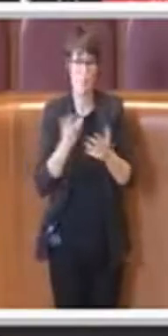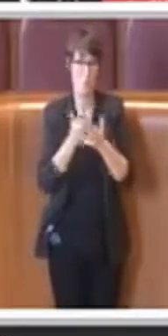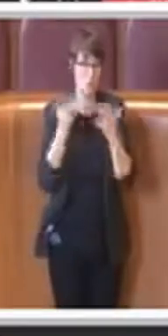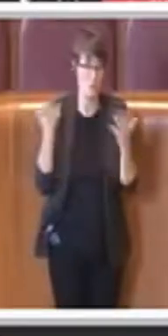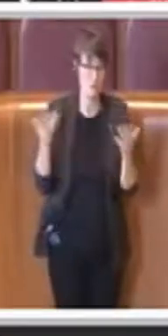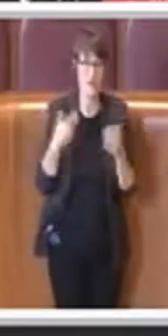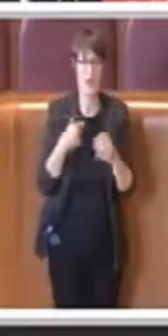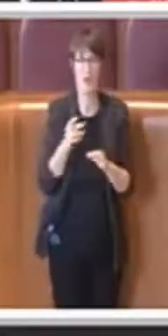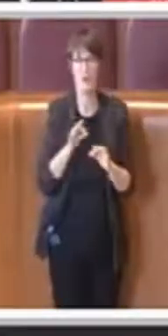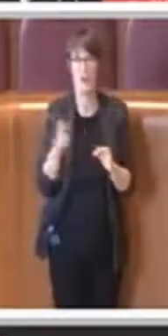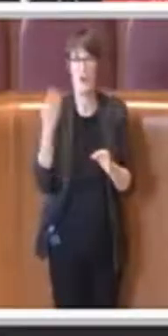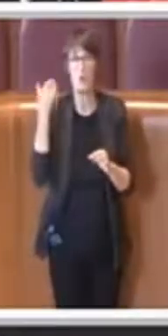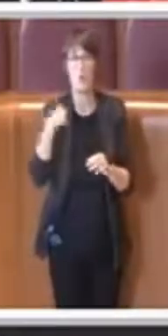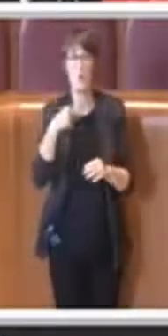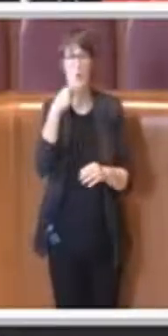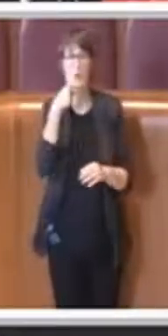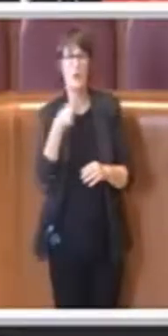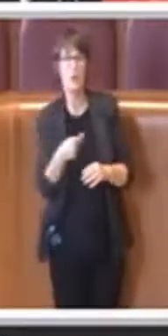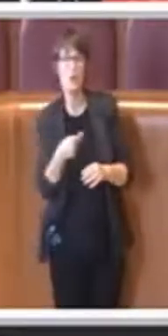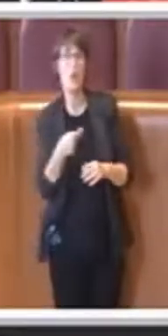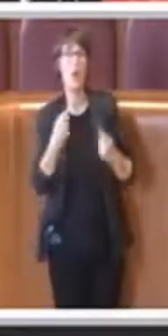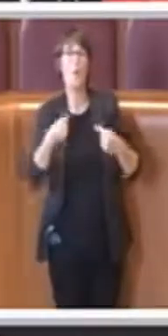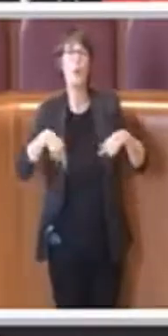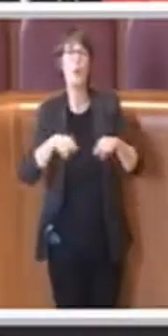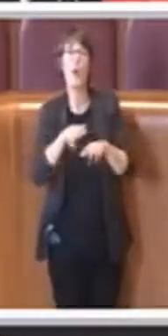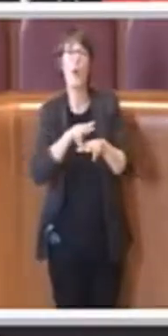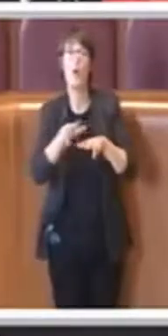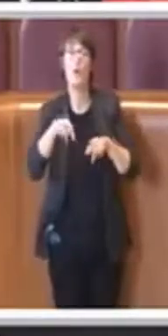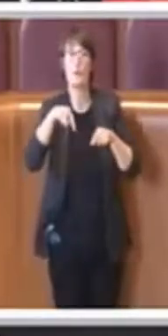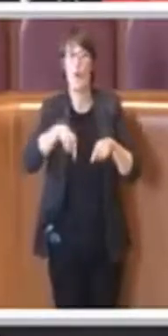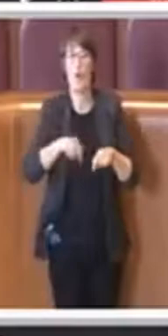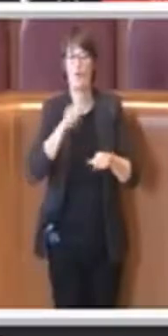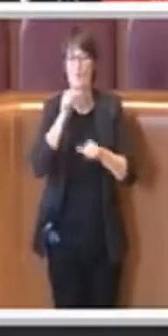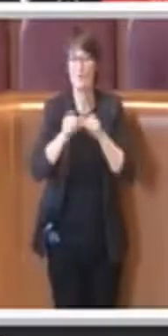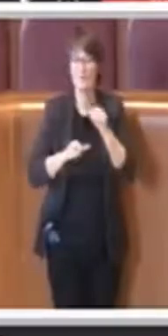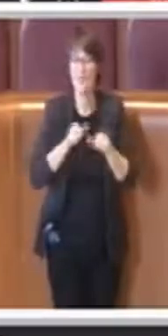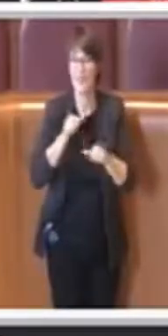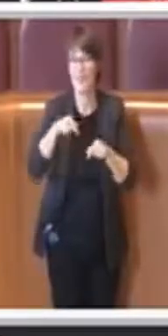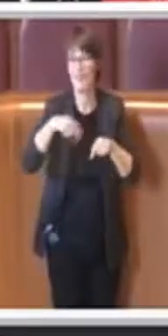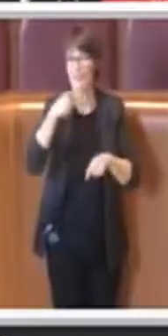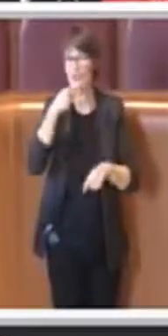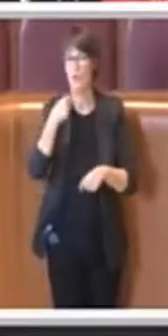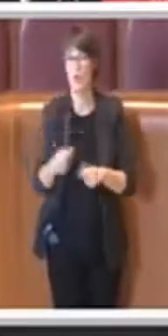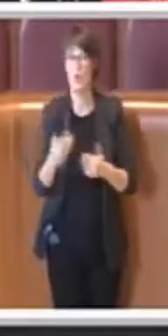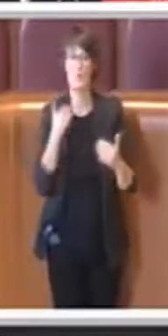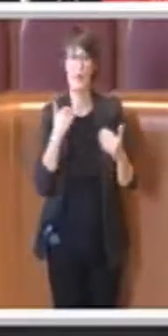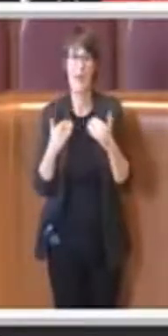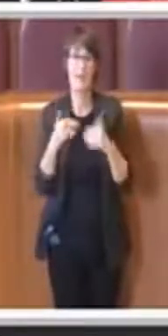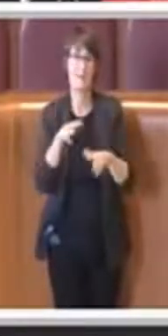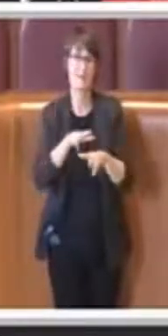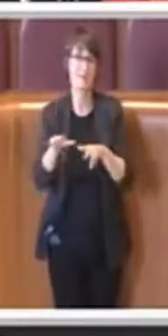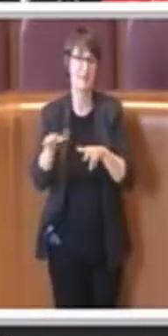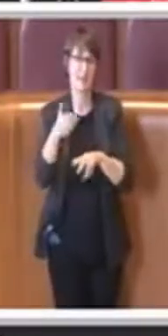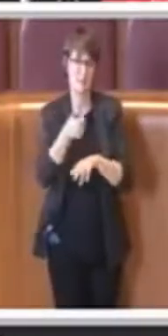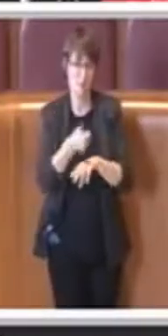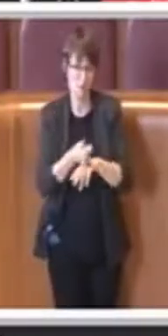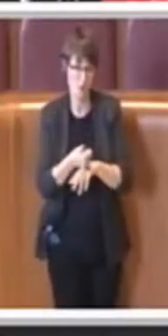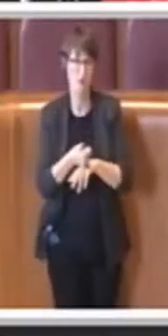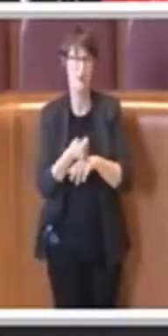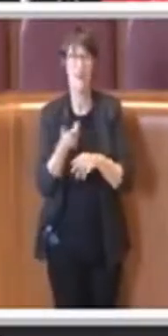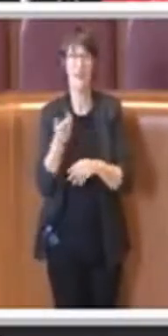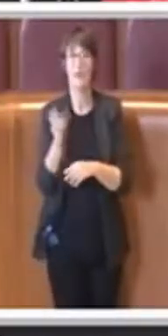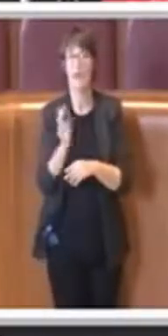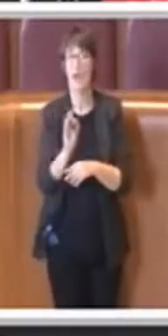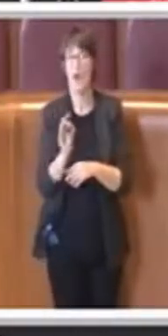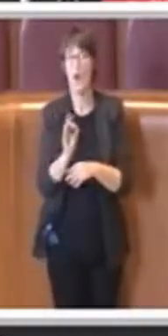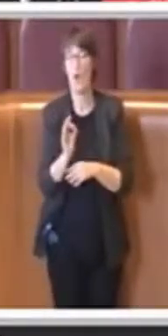prima era consiglio comunale, oggi denominato assemblea capitolina, la vera e propria riproposizione quindi